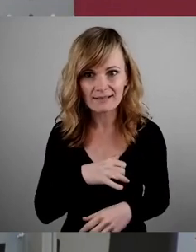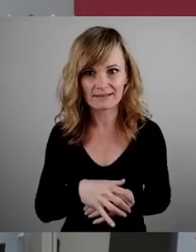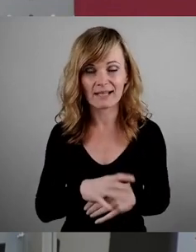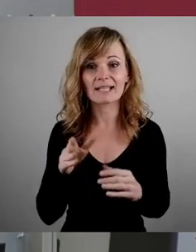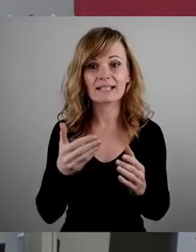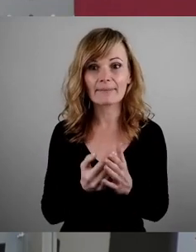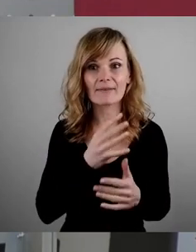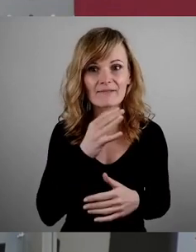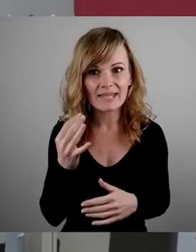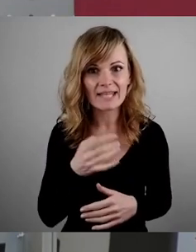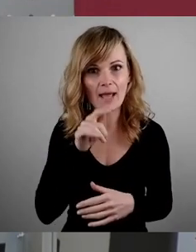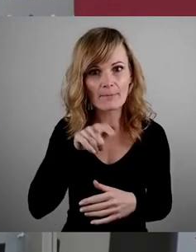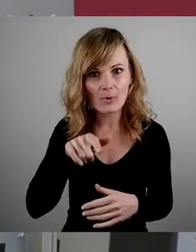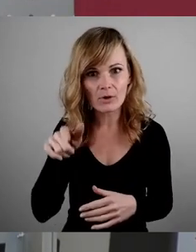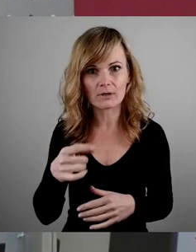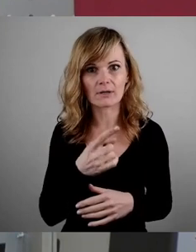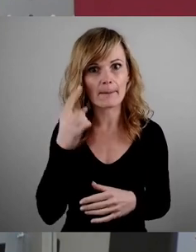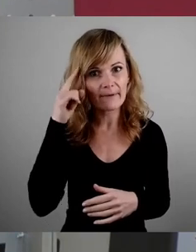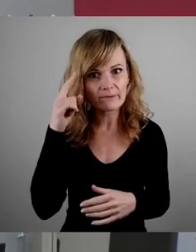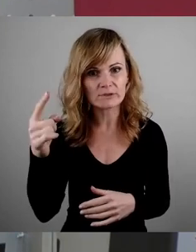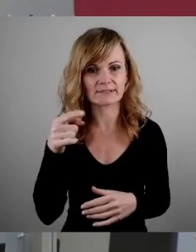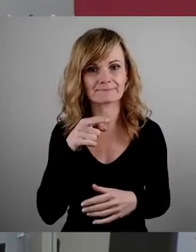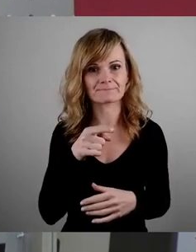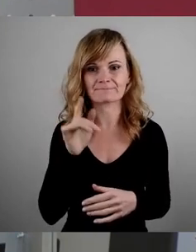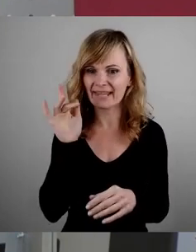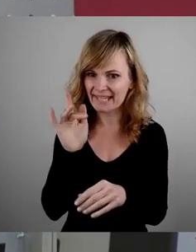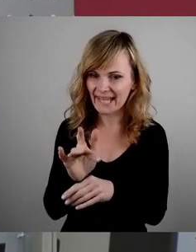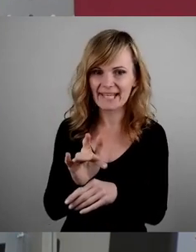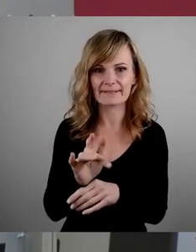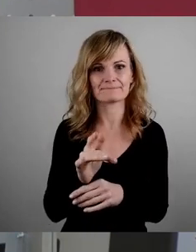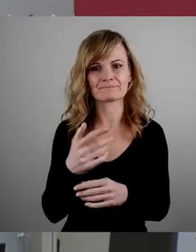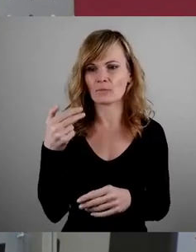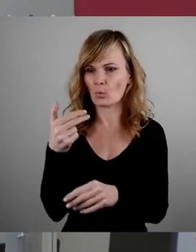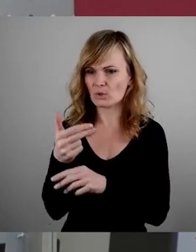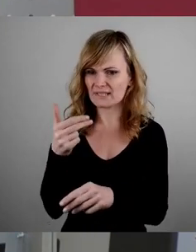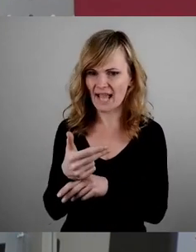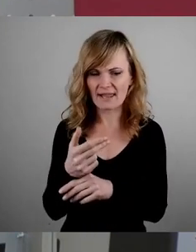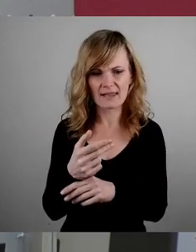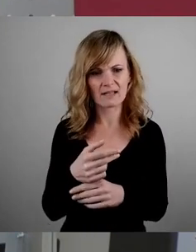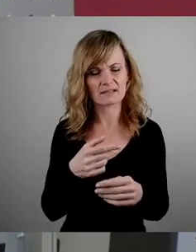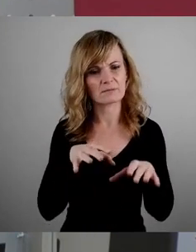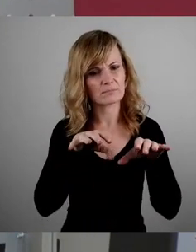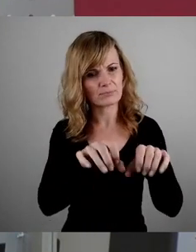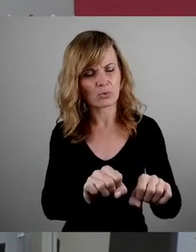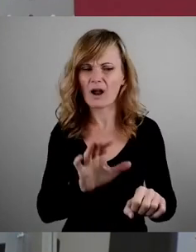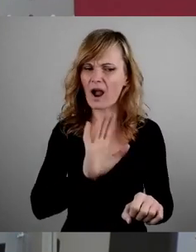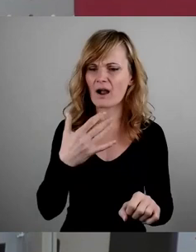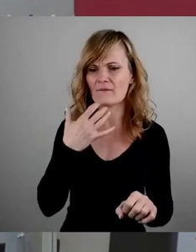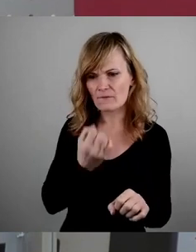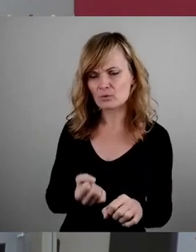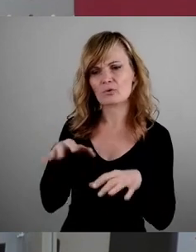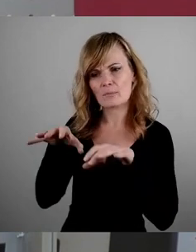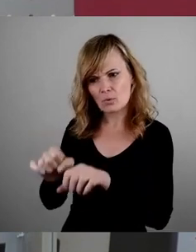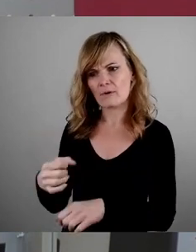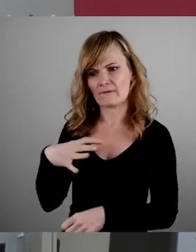Bürgerinnen und Bürger, die bewusst sich gegen die Unterbringung im Hotel entscheiden und ihren Urlaub in Ferienwohnungen verbringen. Oder